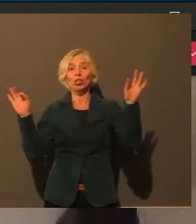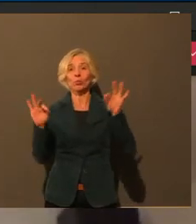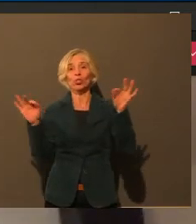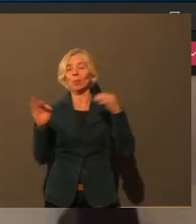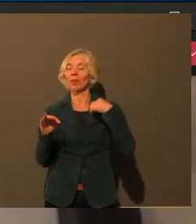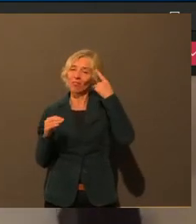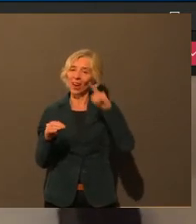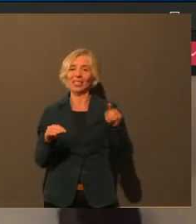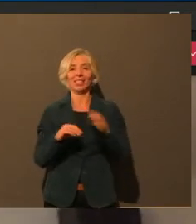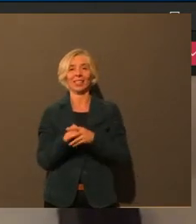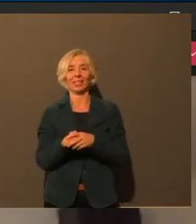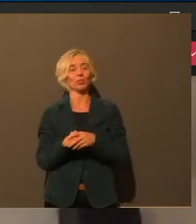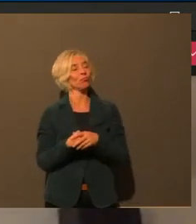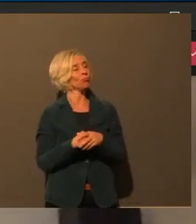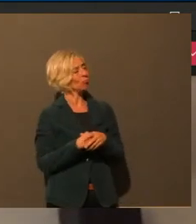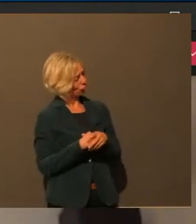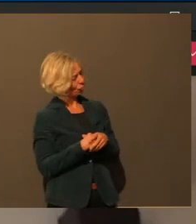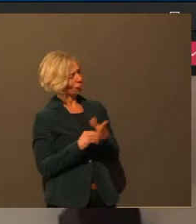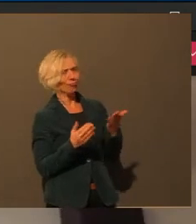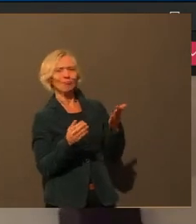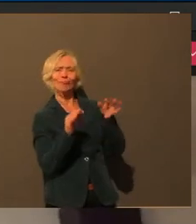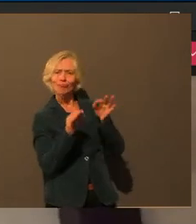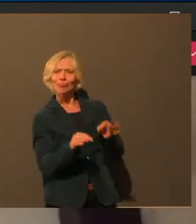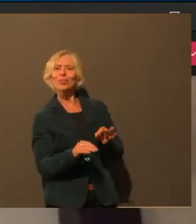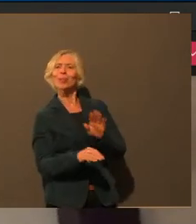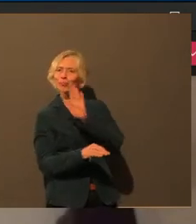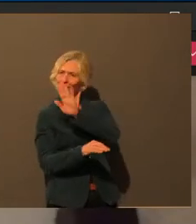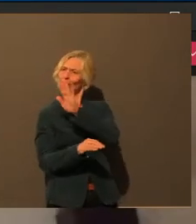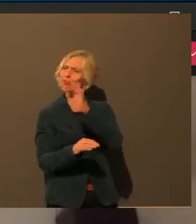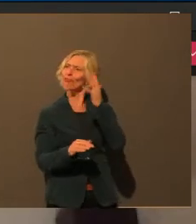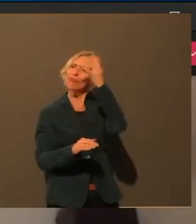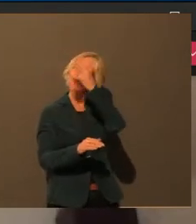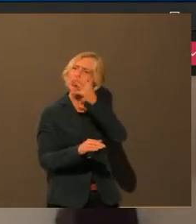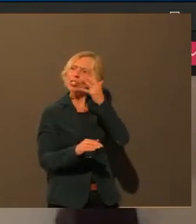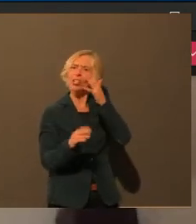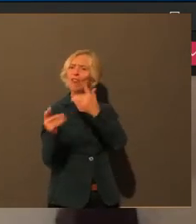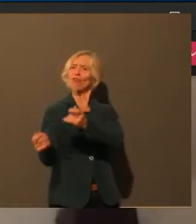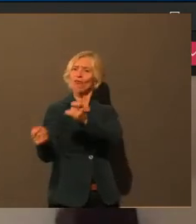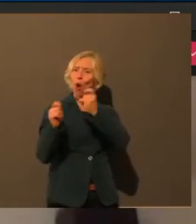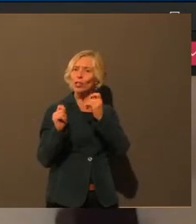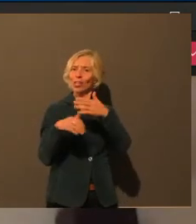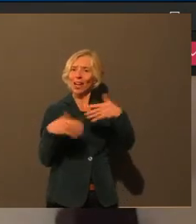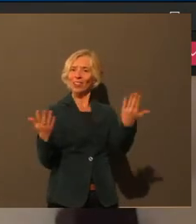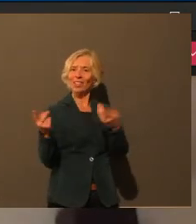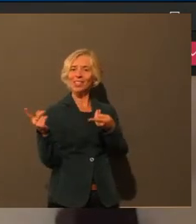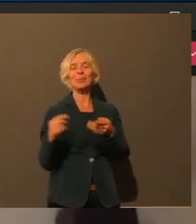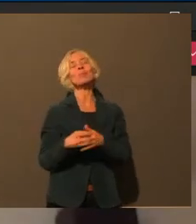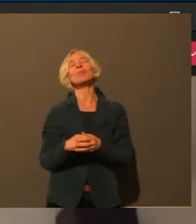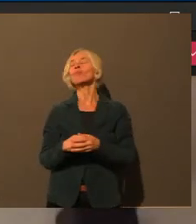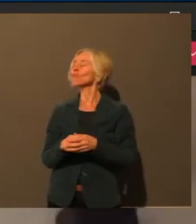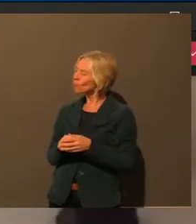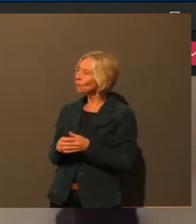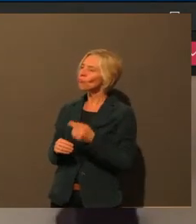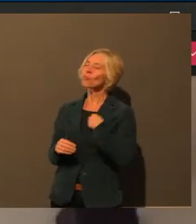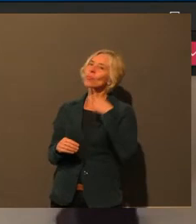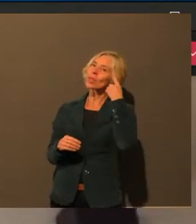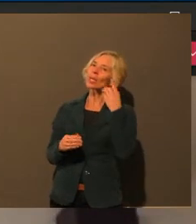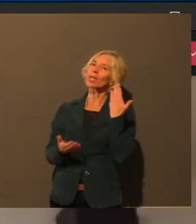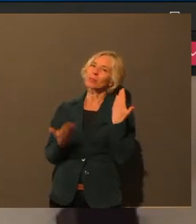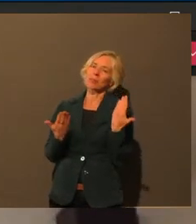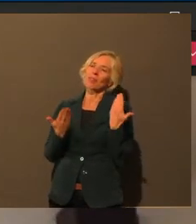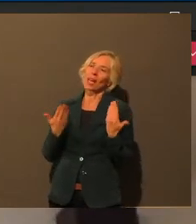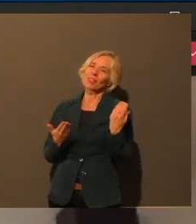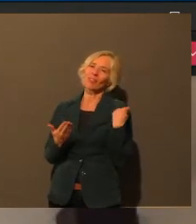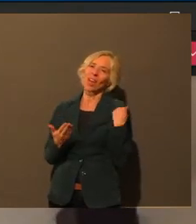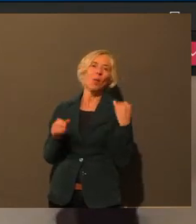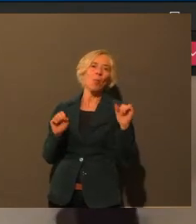Was würden Sie sich dann, oder was ist Ihre Vorstellung, oder was würden Sie vorschlagen? Ein Vorschlag wäre zum Beispiel, dass man in den